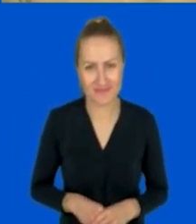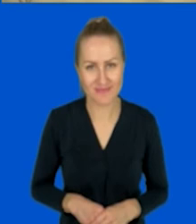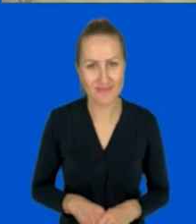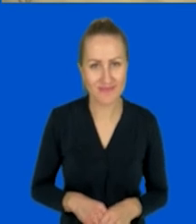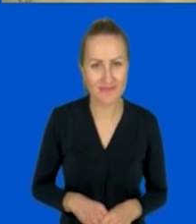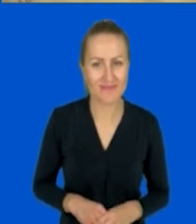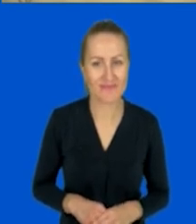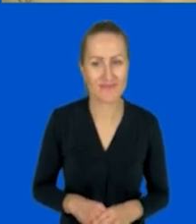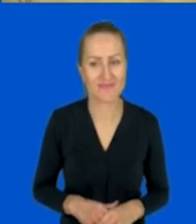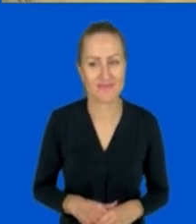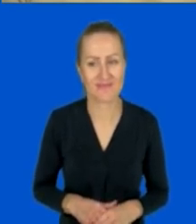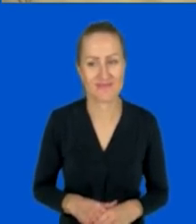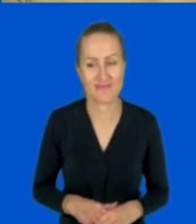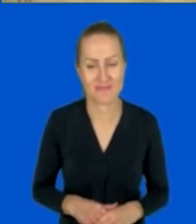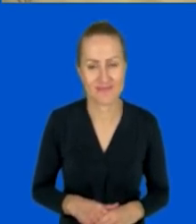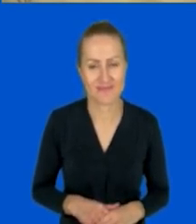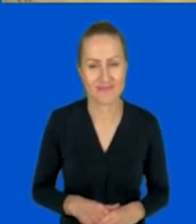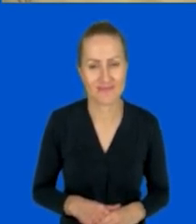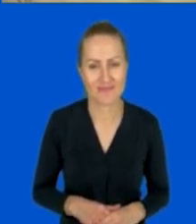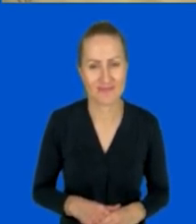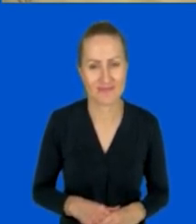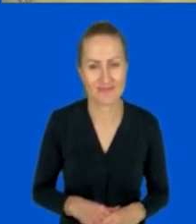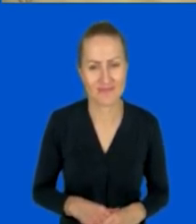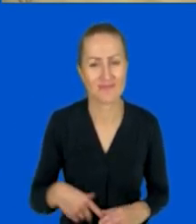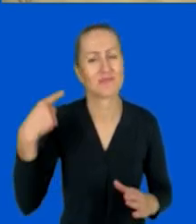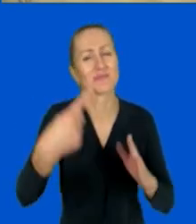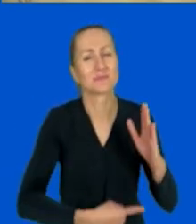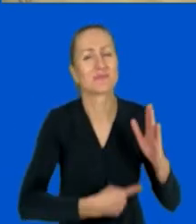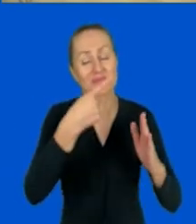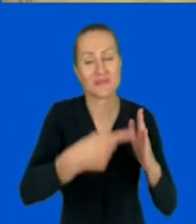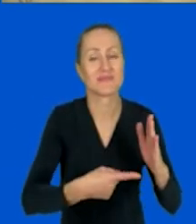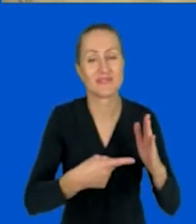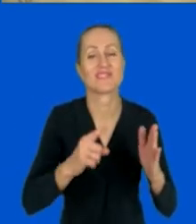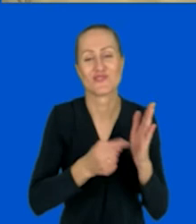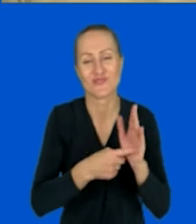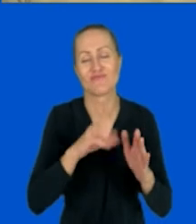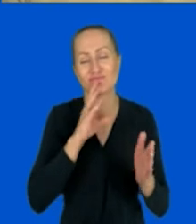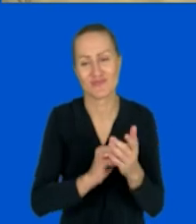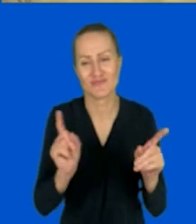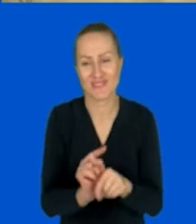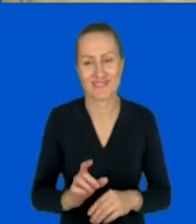bo się to pół pokręci, więc chyba wszystkich nie będziemy w stanie przegadać. No i znowu to samo się zakręci.